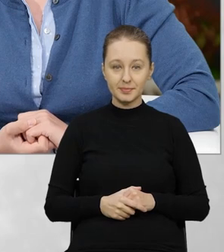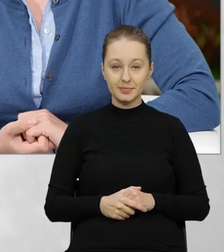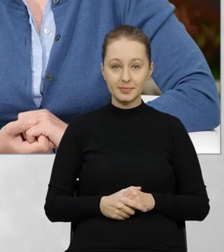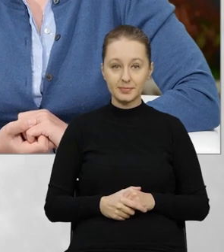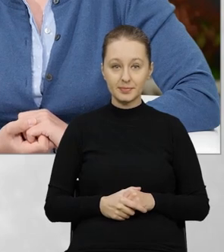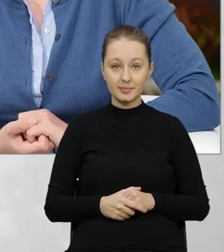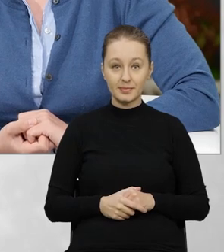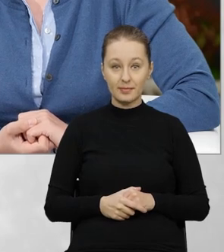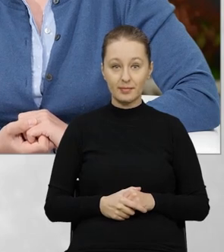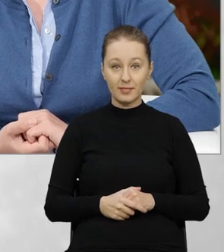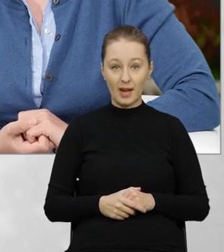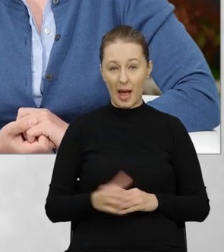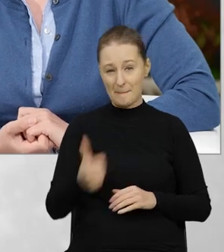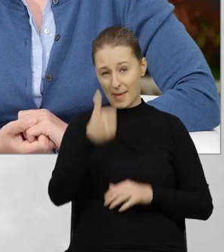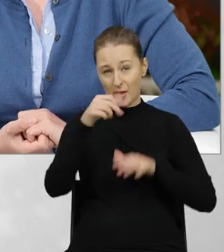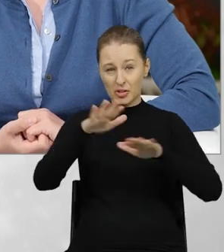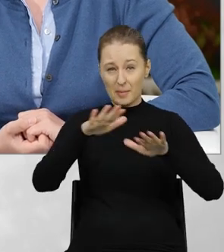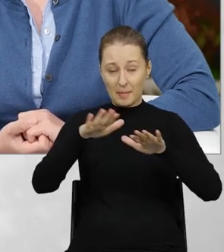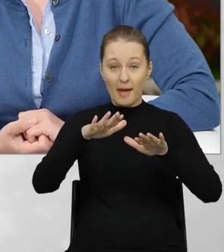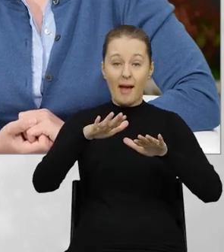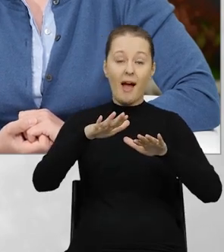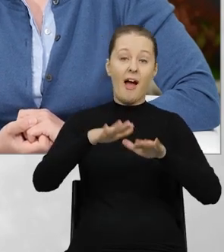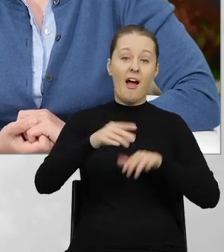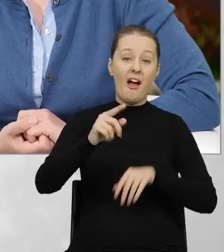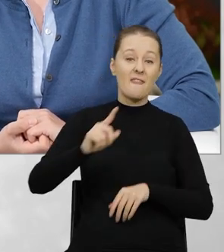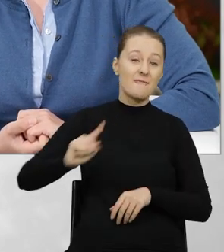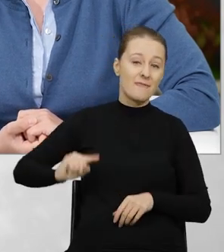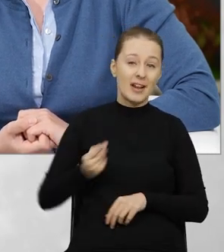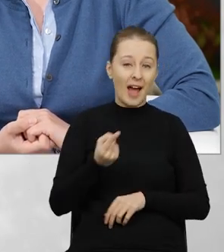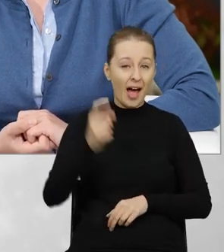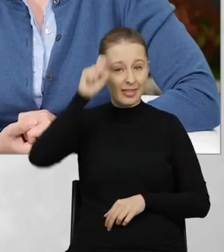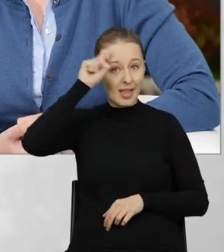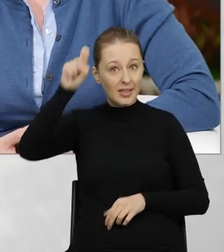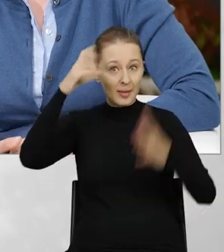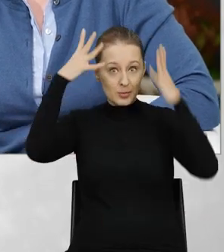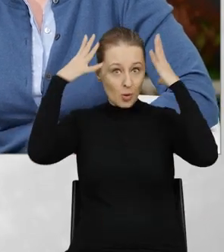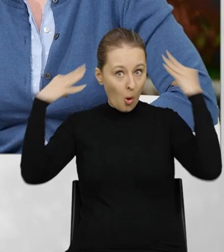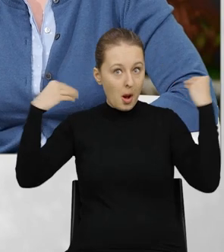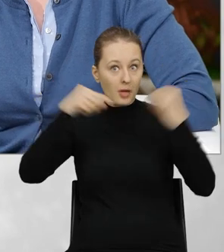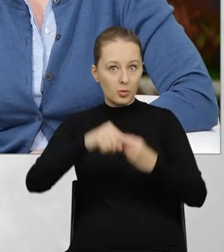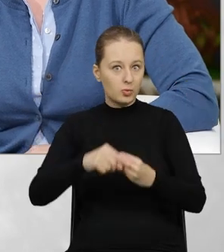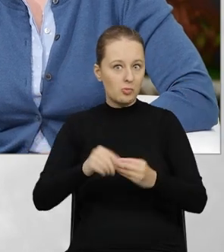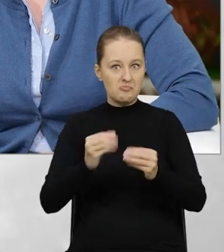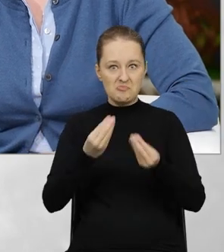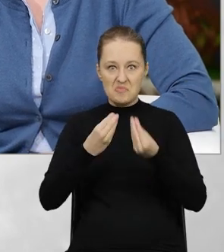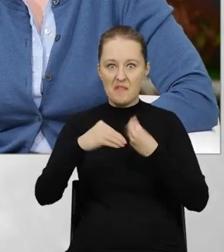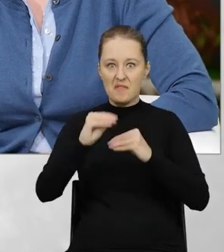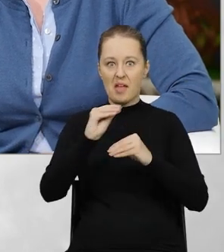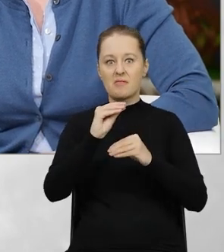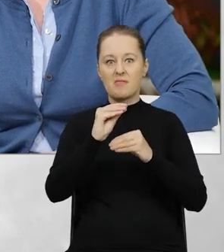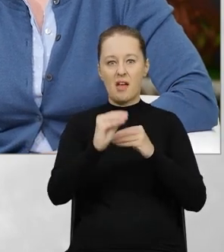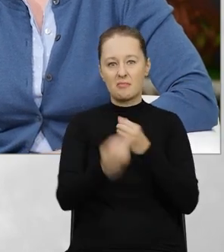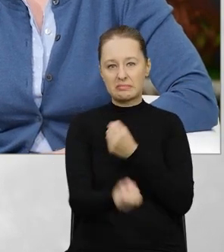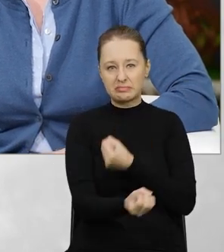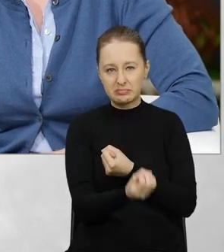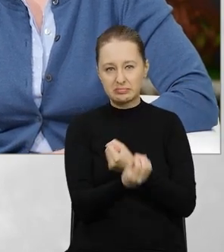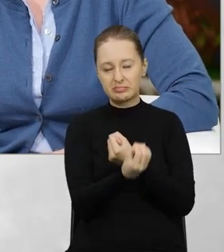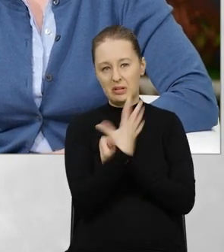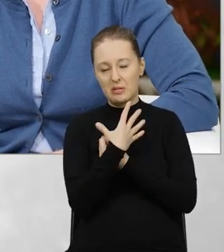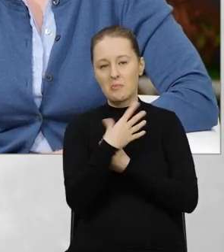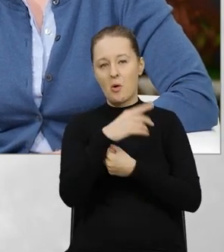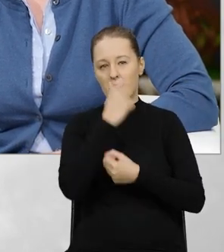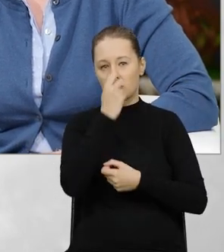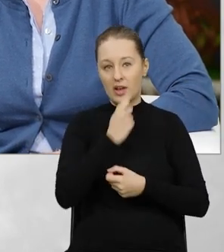Przed nami są takie kraje przede wszystkim jak Francja, Niemcy, Holandia. One są na czele. Jeżeli chodzi o import odpadów, Francja w